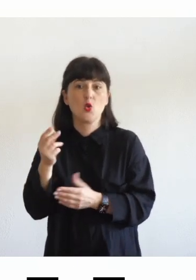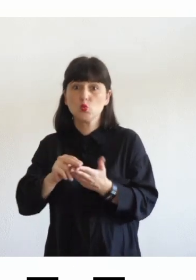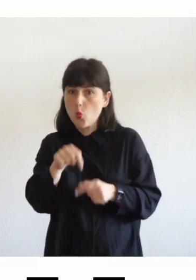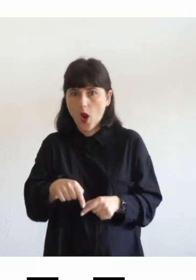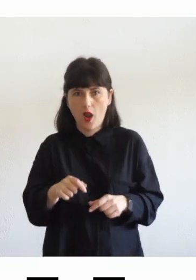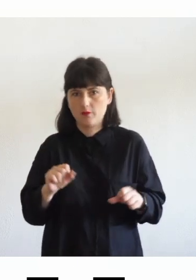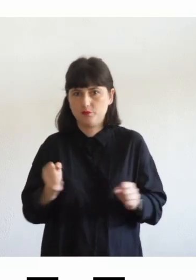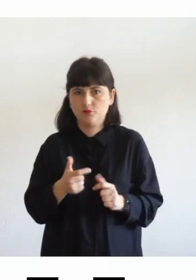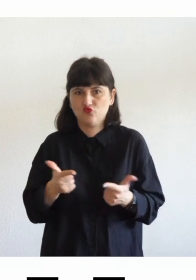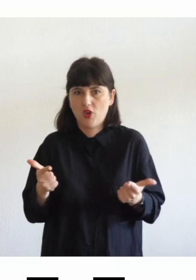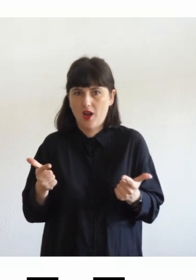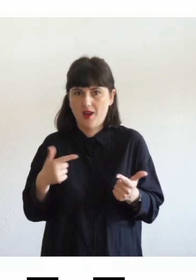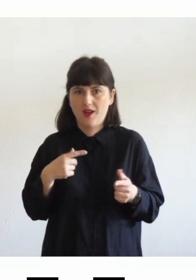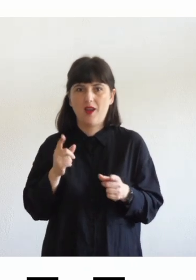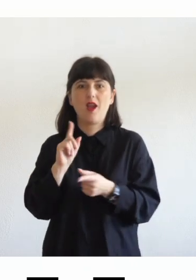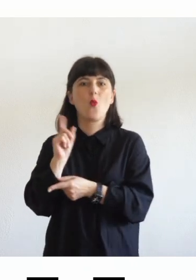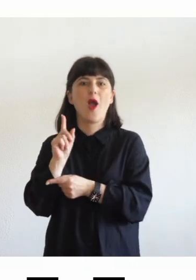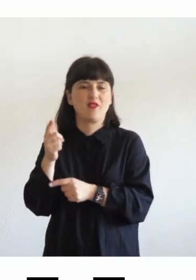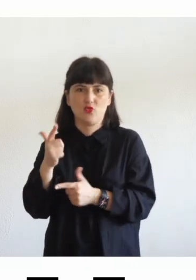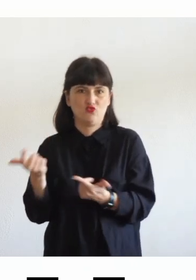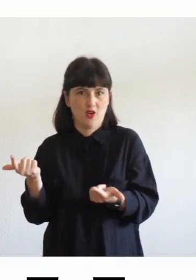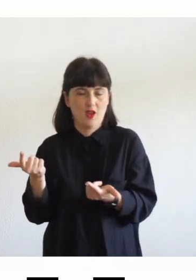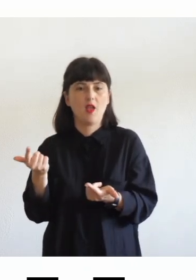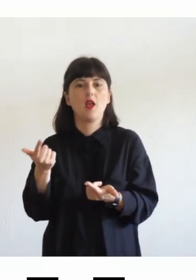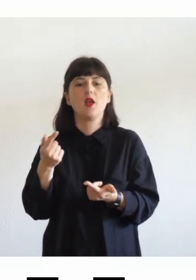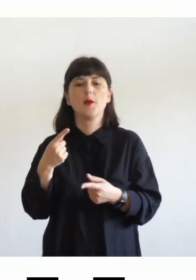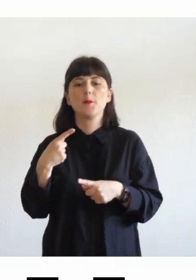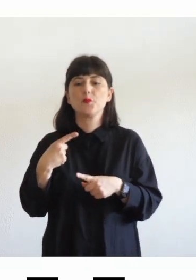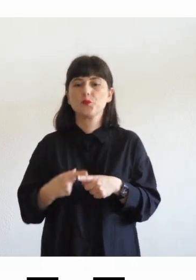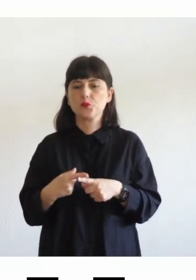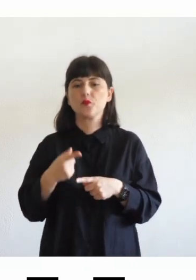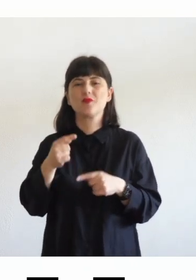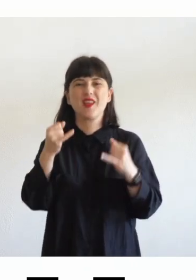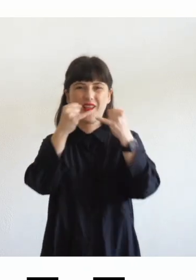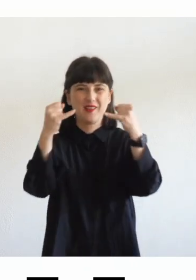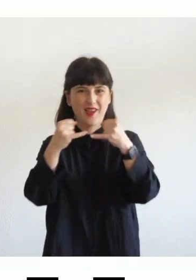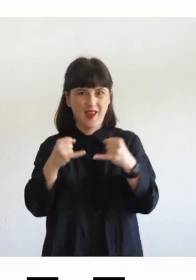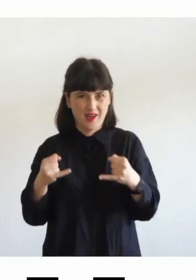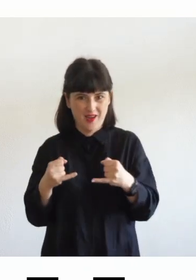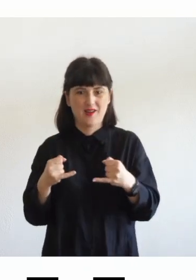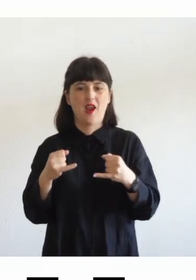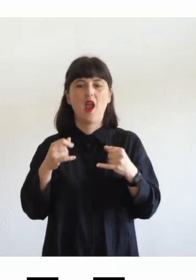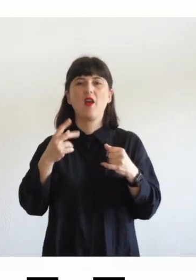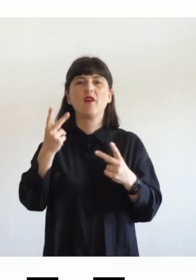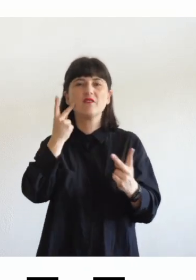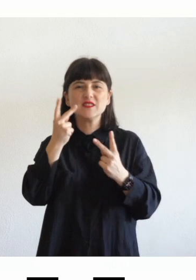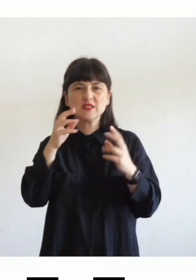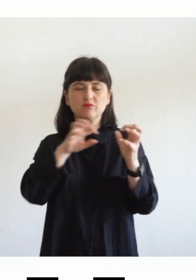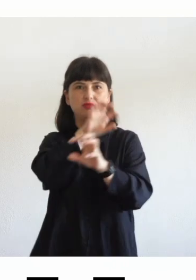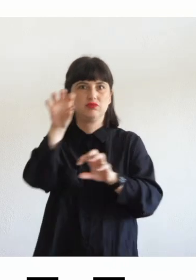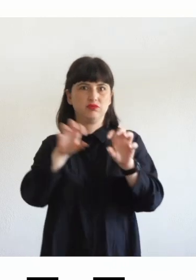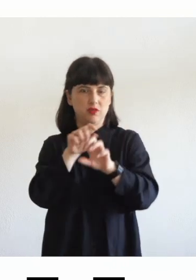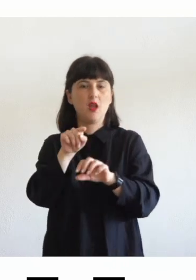un passaggio veloce sull'interlinea e'affollamento visivo abbiamo detto è importante la